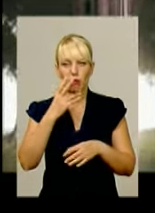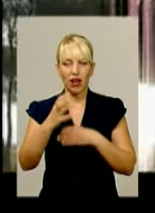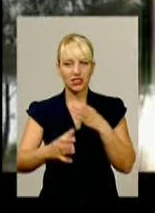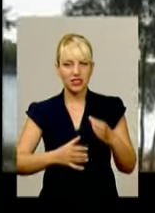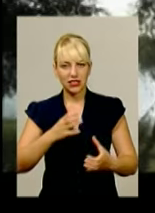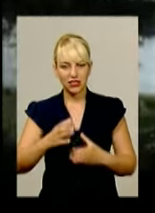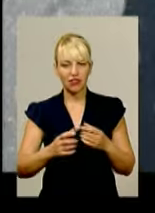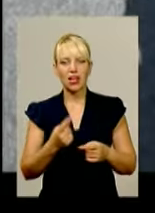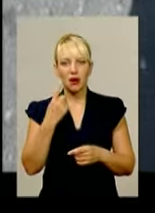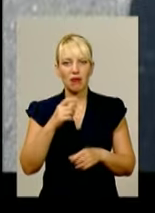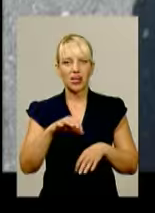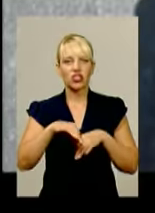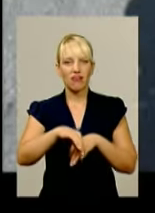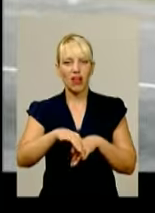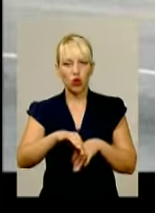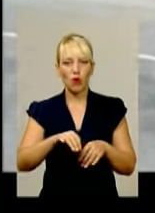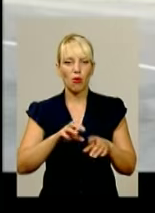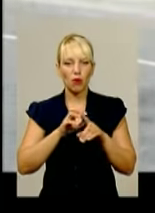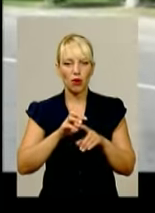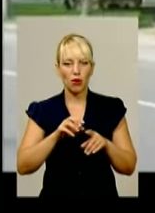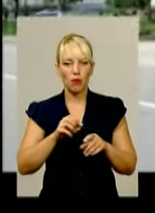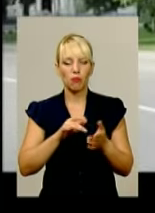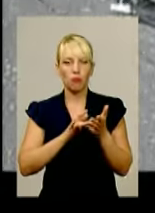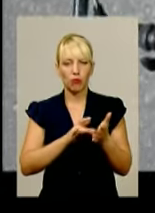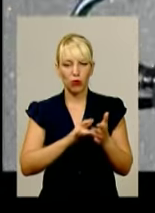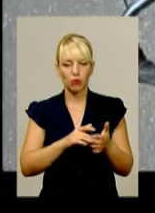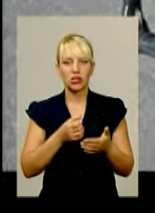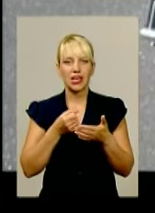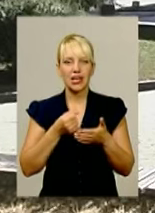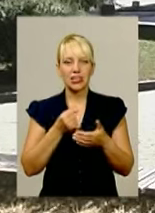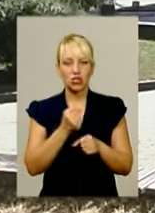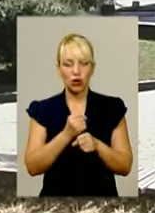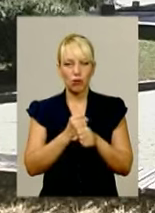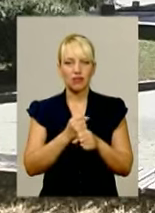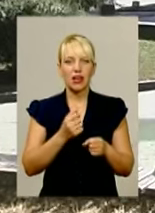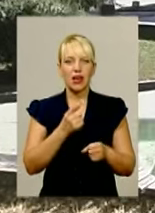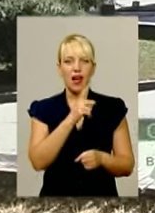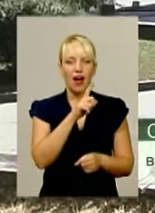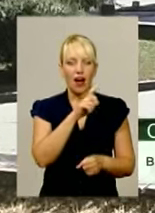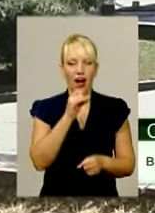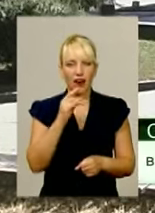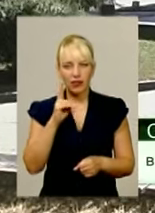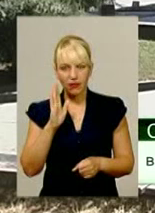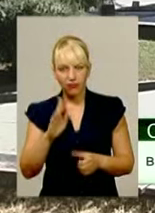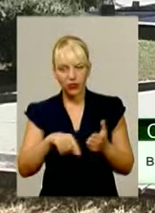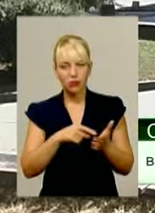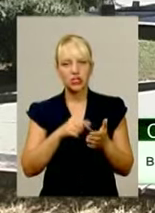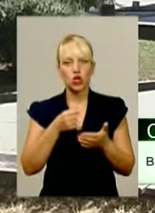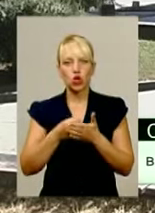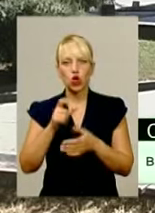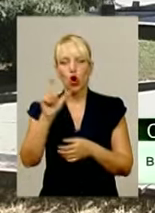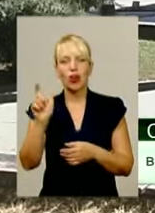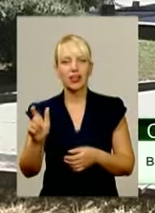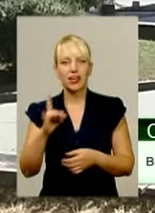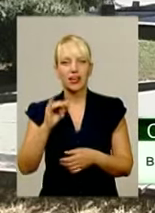виїзд здійснив у 2013 році. На велосипеді він проїхав від Харкова до Рима. Всталося це досить несподівано. І взагалі в